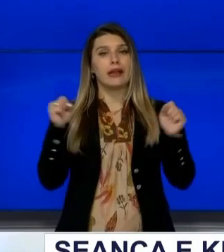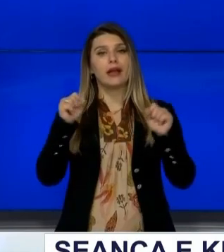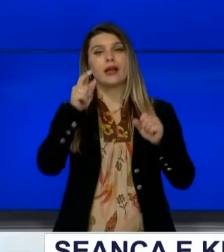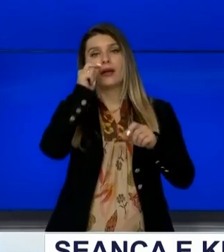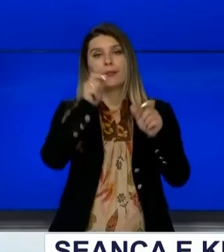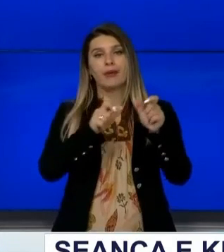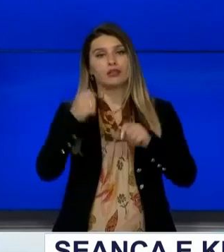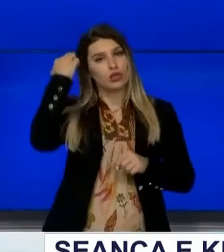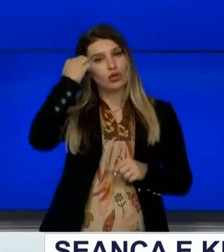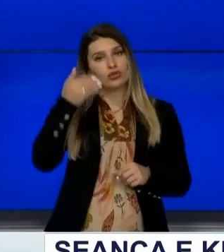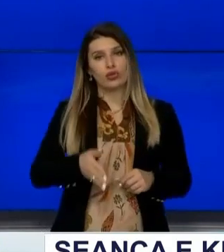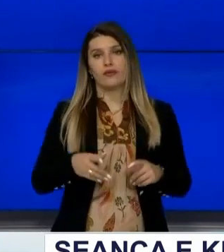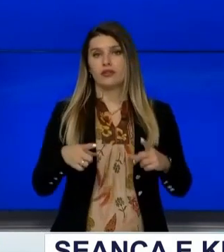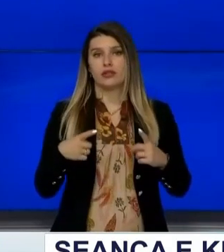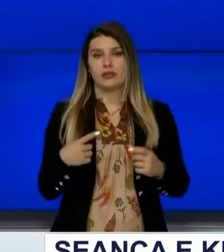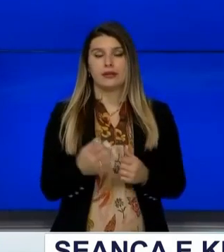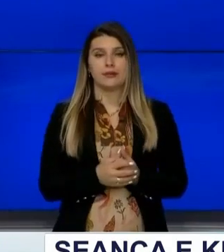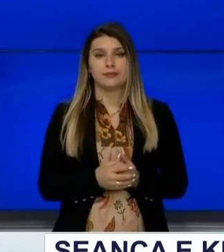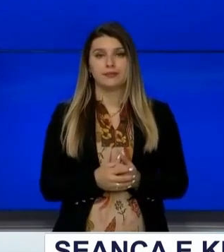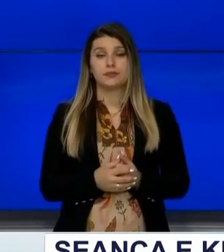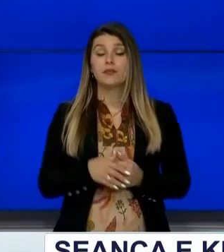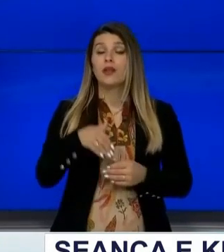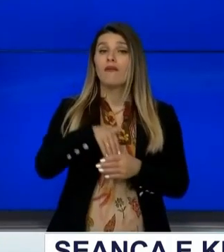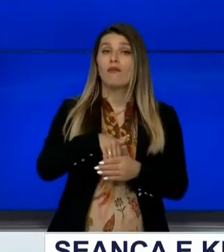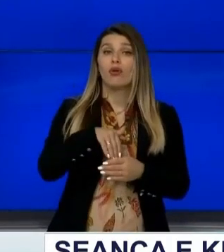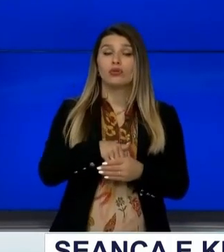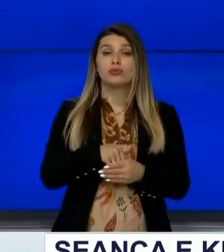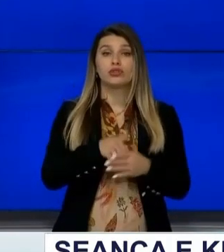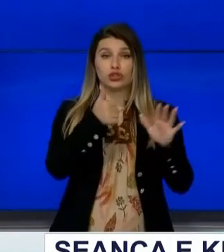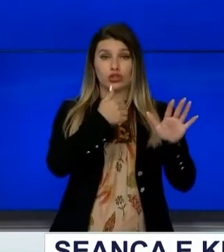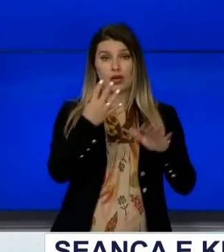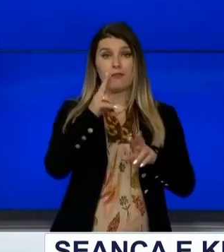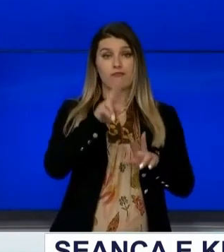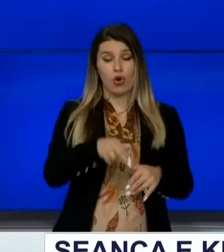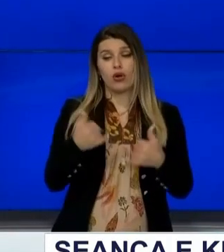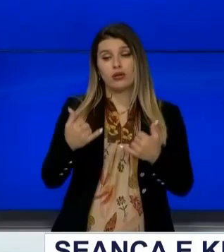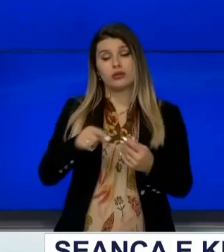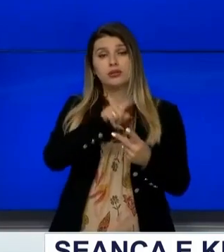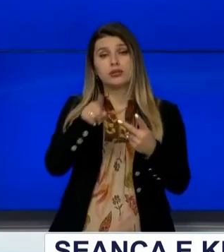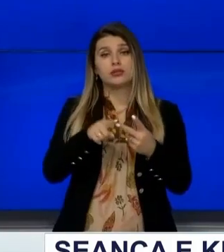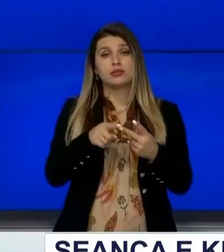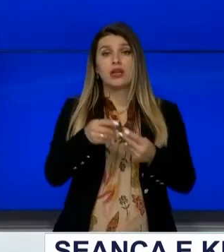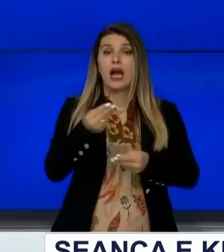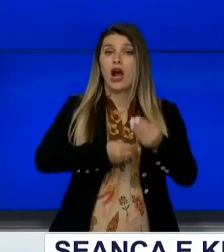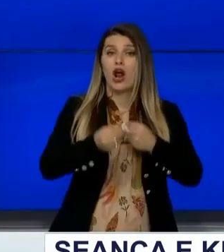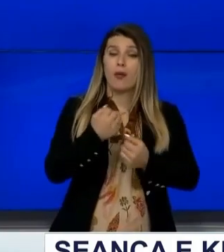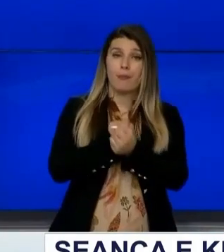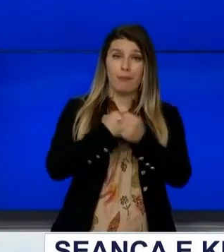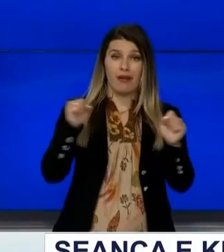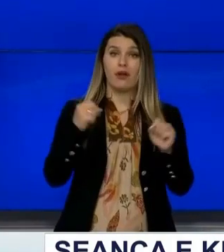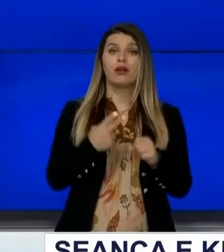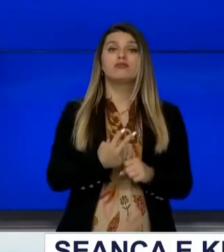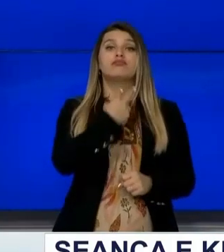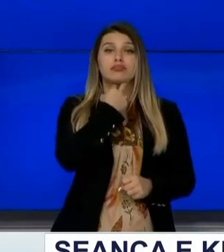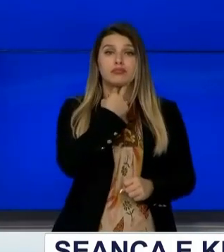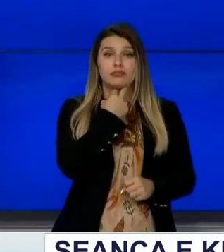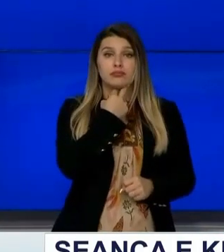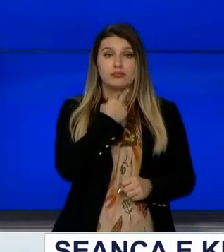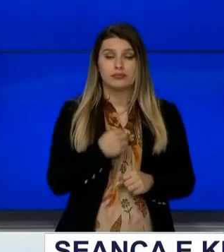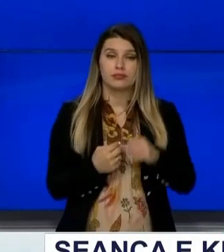Republikës e Kosovës Por ka që vota nuk pati projekt ligji për i më këmbjën ekonomike që nuk kaloj as në këtë seancë